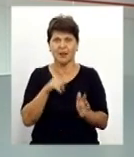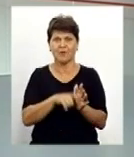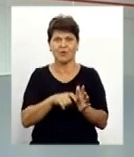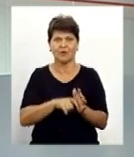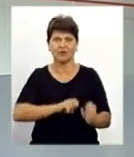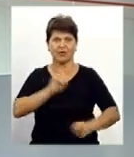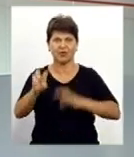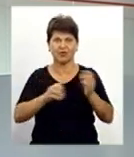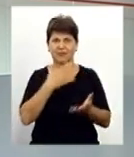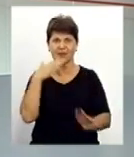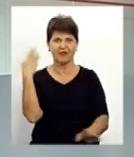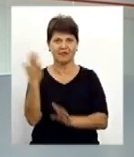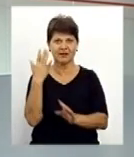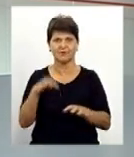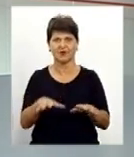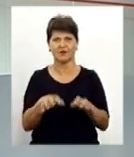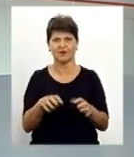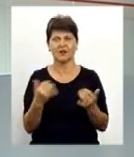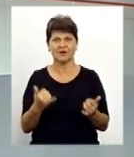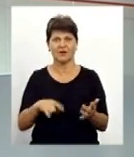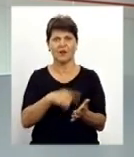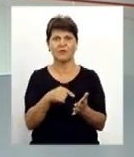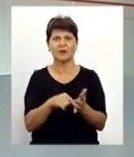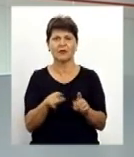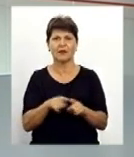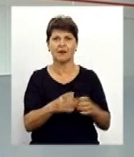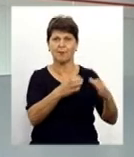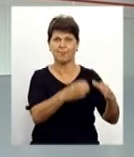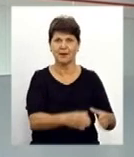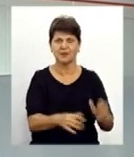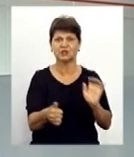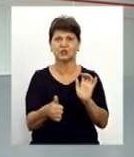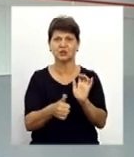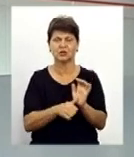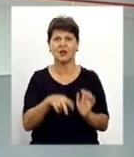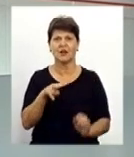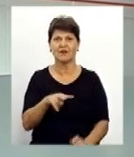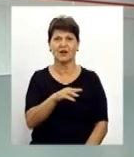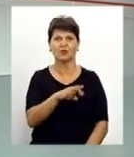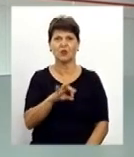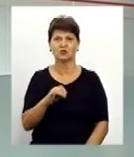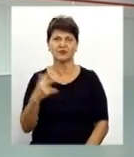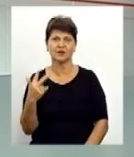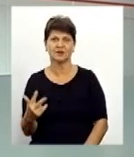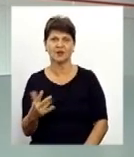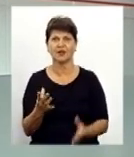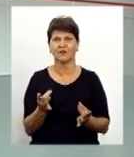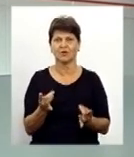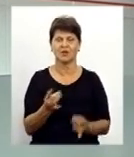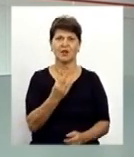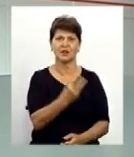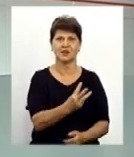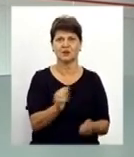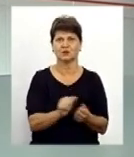не розноситься вітром та тваринами. Нині у місті таких баків встановили шість по вулиці Льва Толстого, по три для вологих та сухих